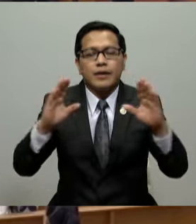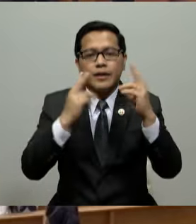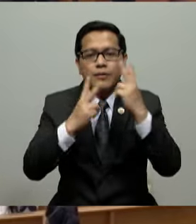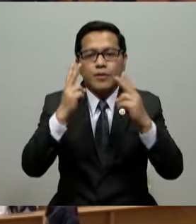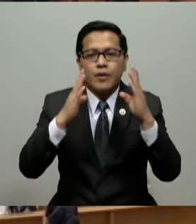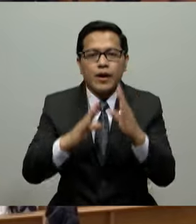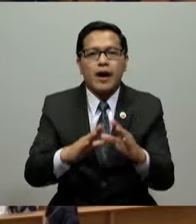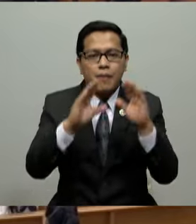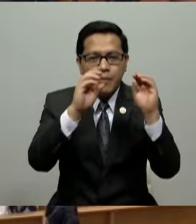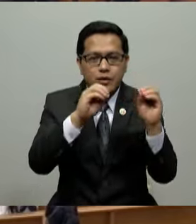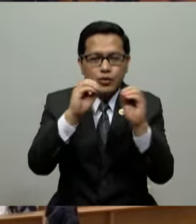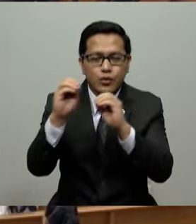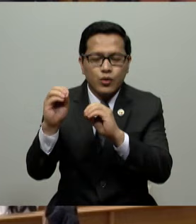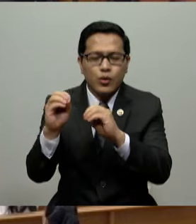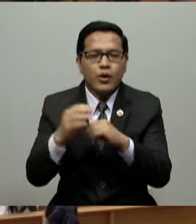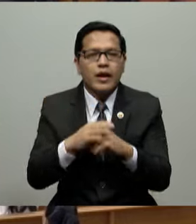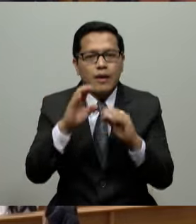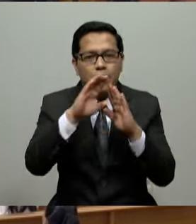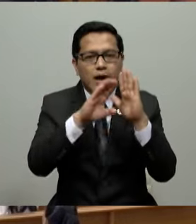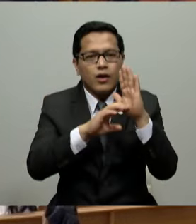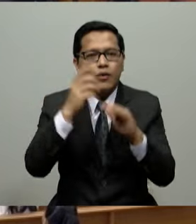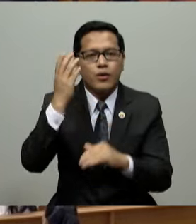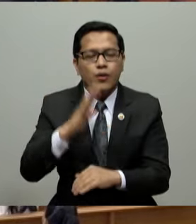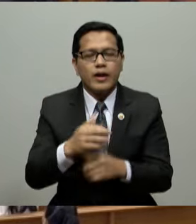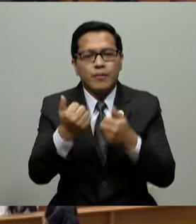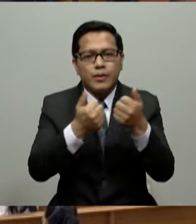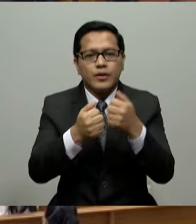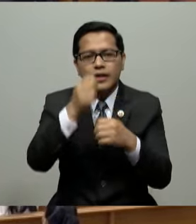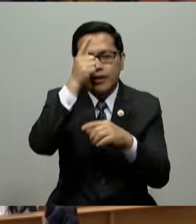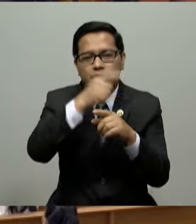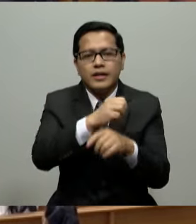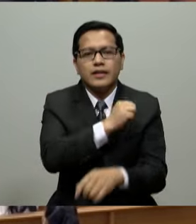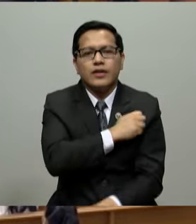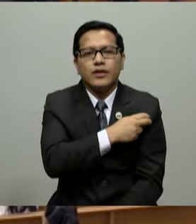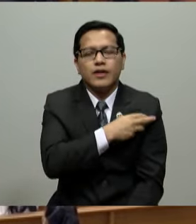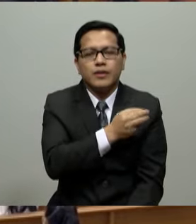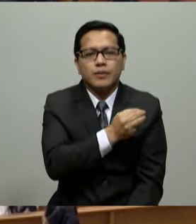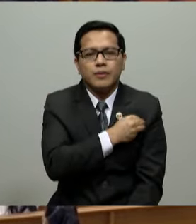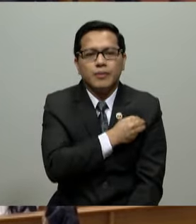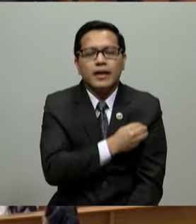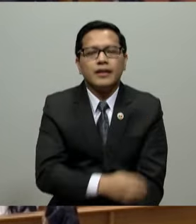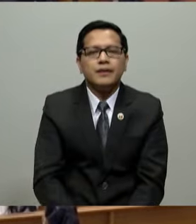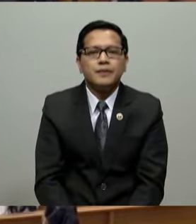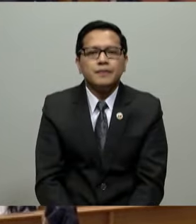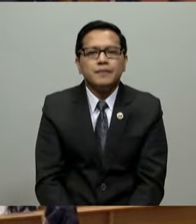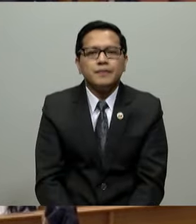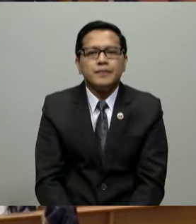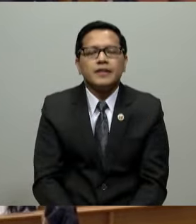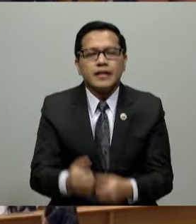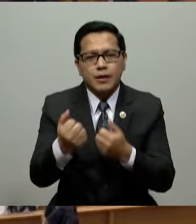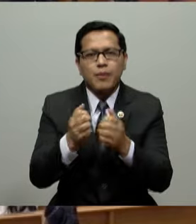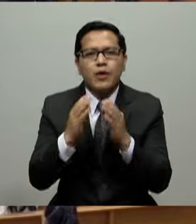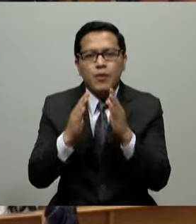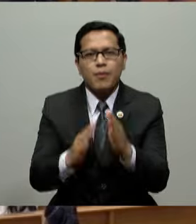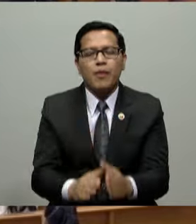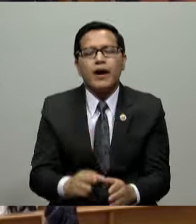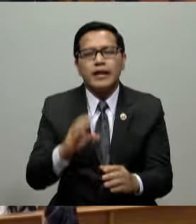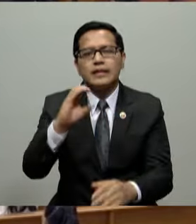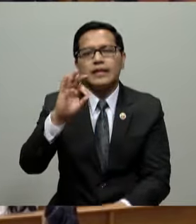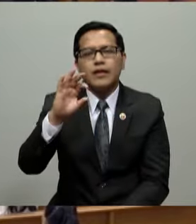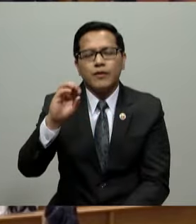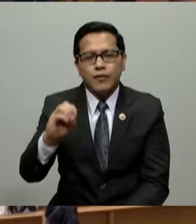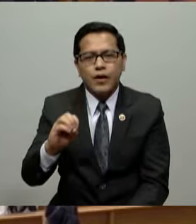pagtuturo ng mga kalooban ng Panginoon Diyos na pinangasiwaan ng kapatid na Angelo Errano V. Manalo tagapag-ugnay ng mga